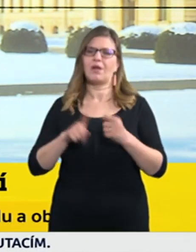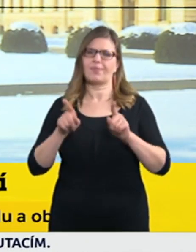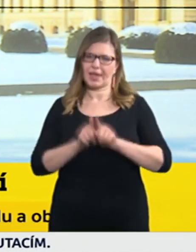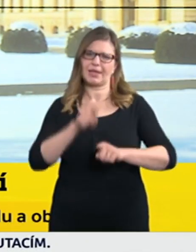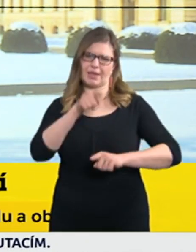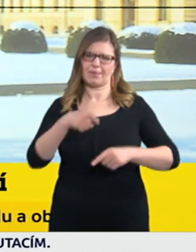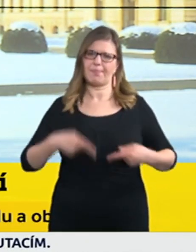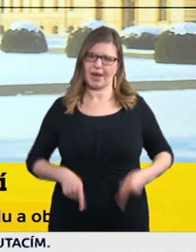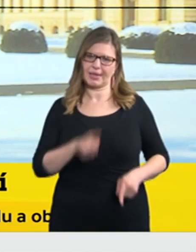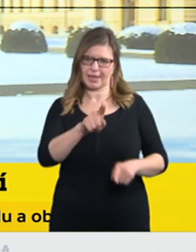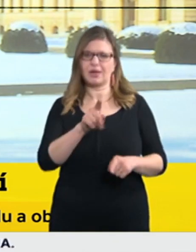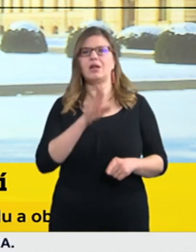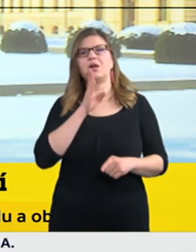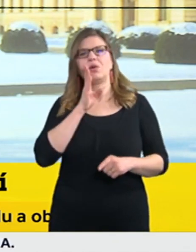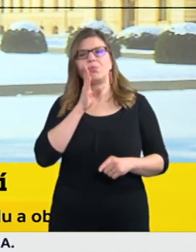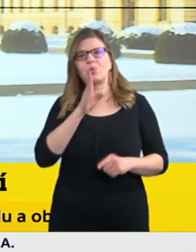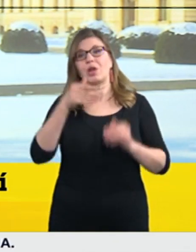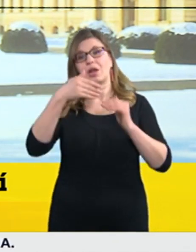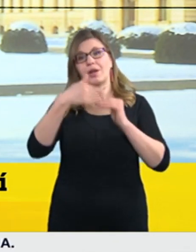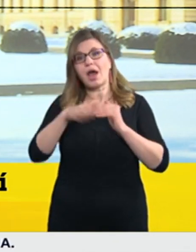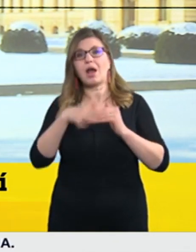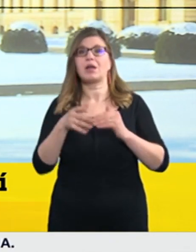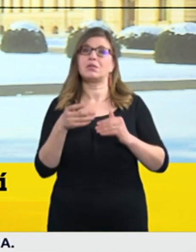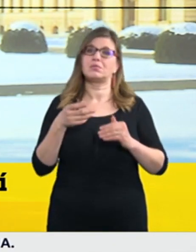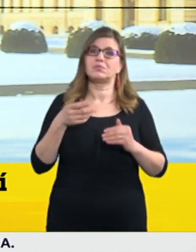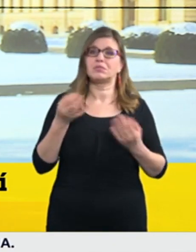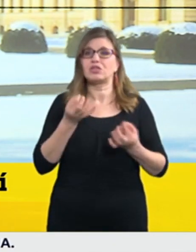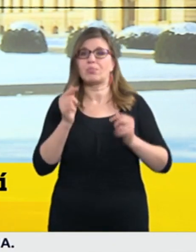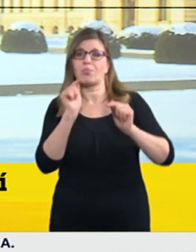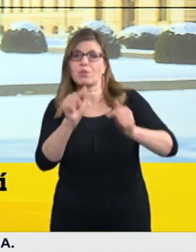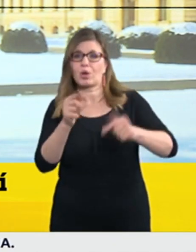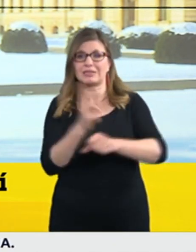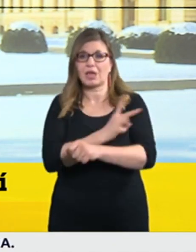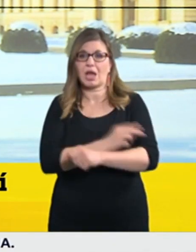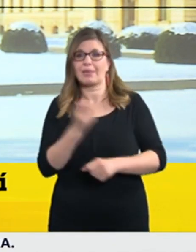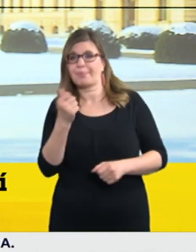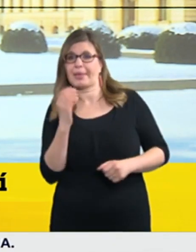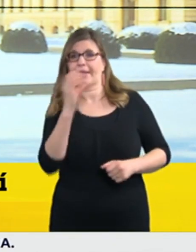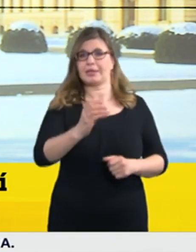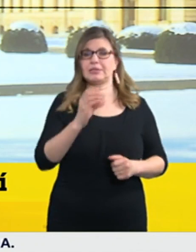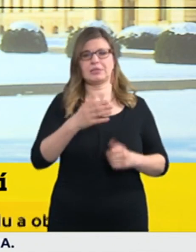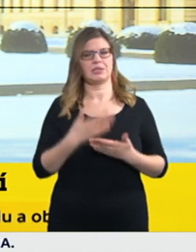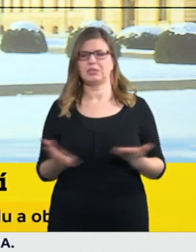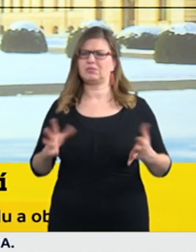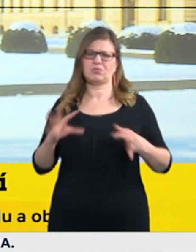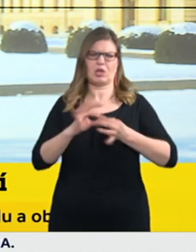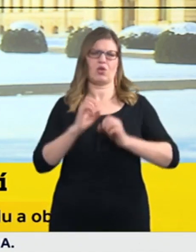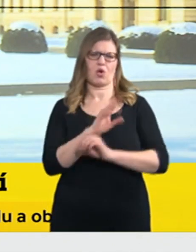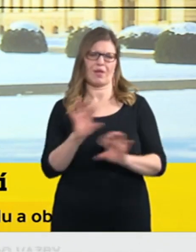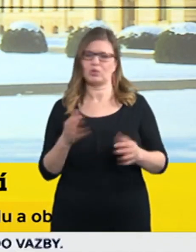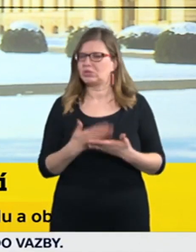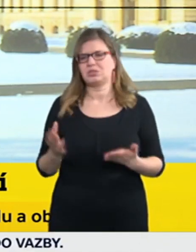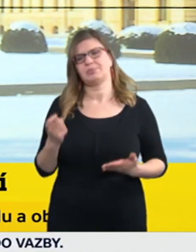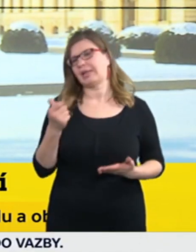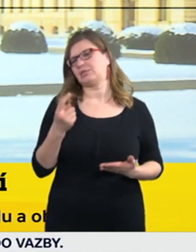nebude moci čerpat jakoukoliv státní podporu spojenou s programem covid a co se týká té podpory,